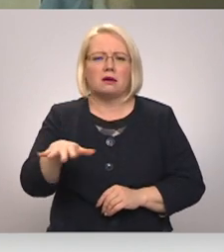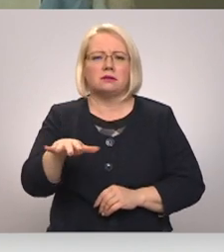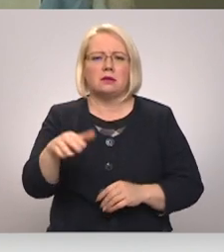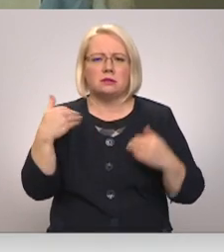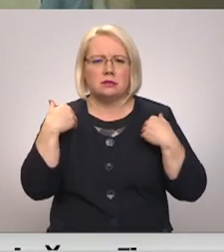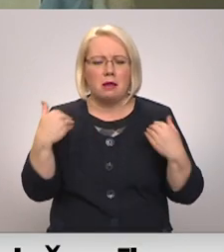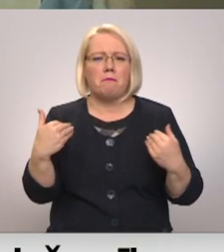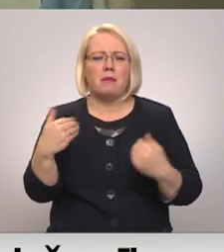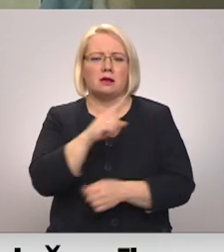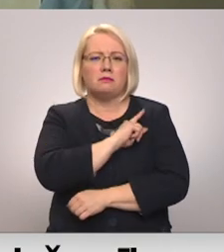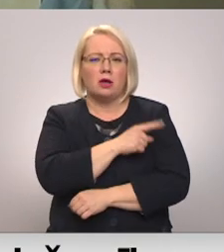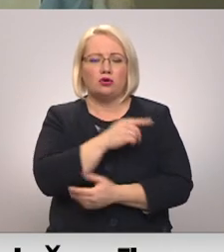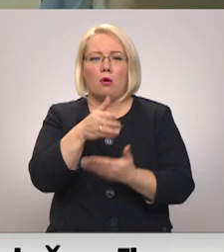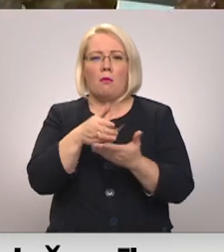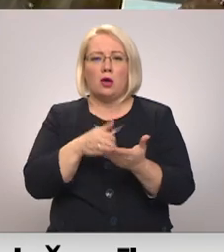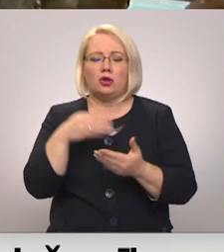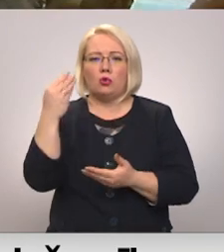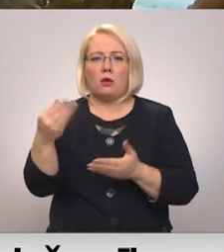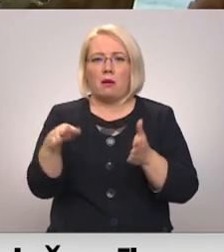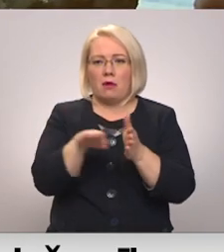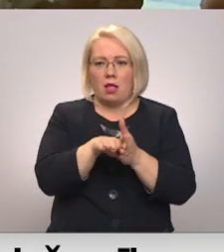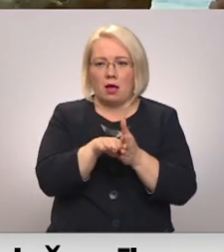spēcinoša un maizīti dodām klāt.